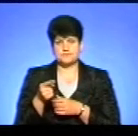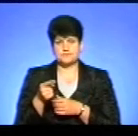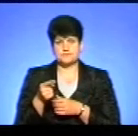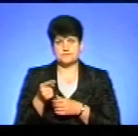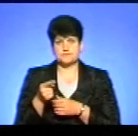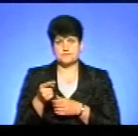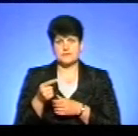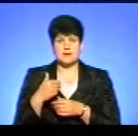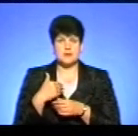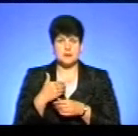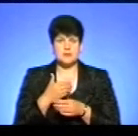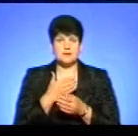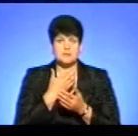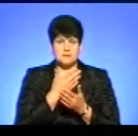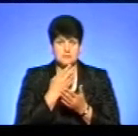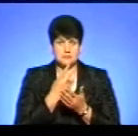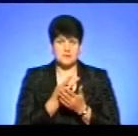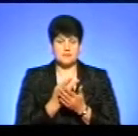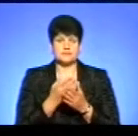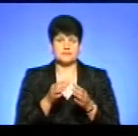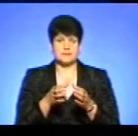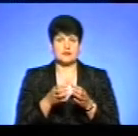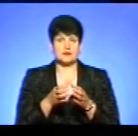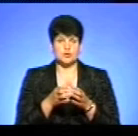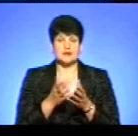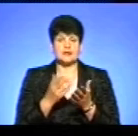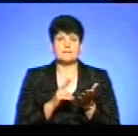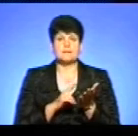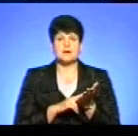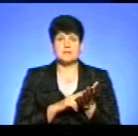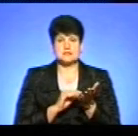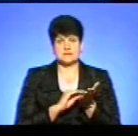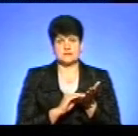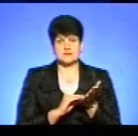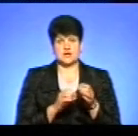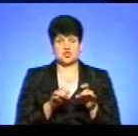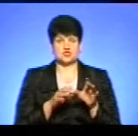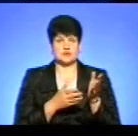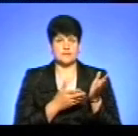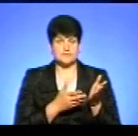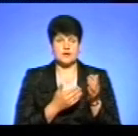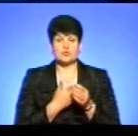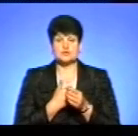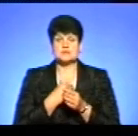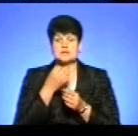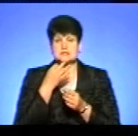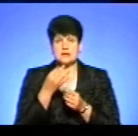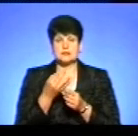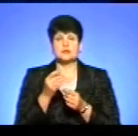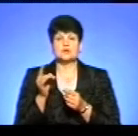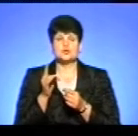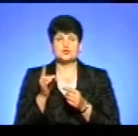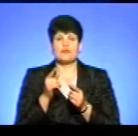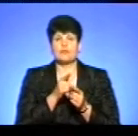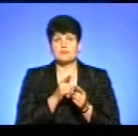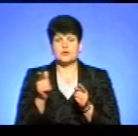ми відштовхуємося від тих категорій, які прописані у даних рішеннях. Хочу зазначити наступне, що в